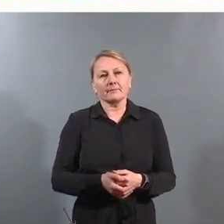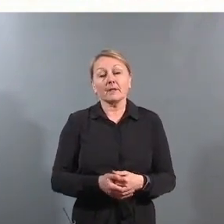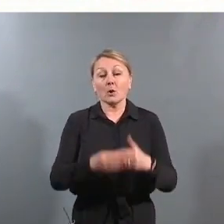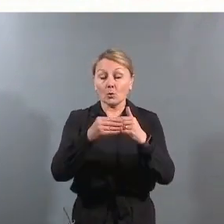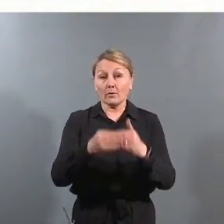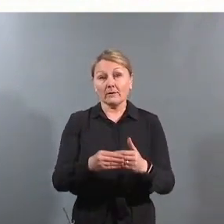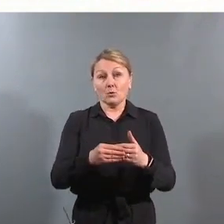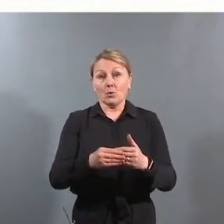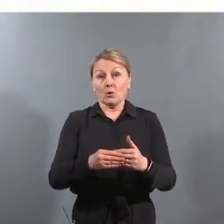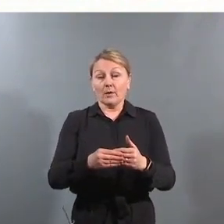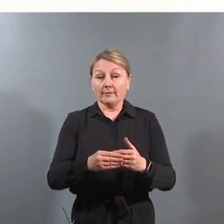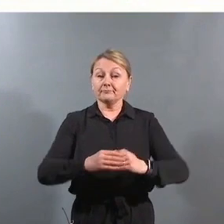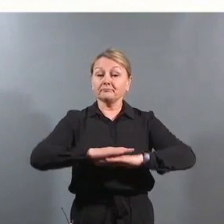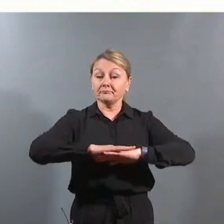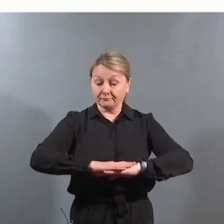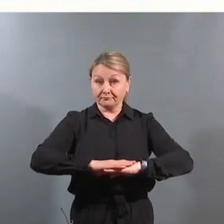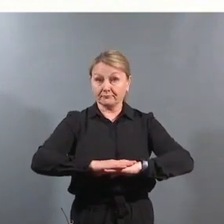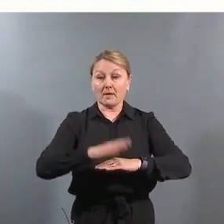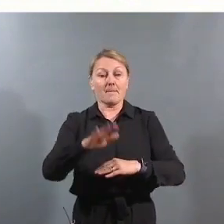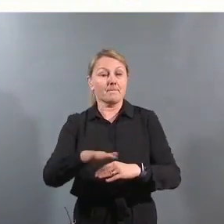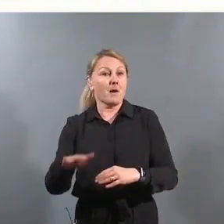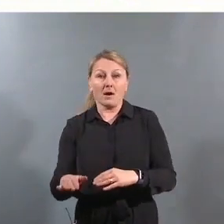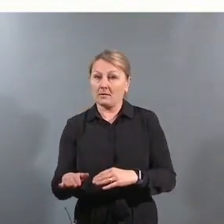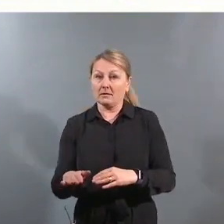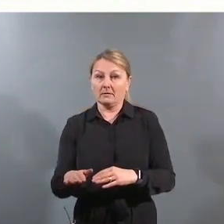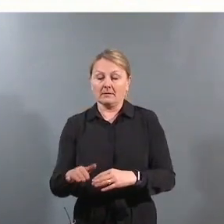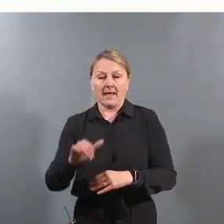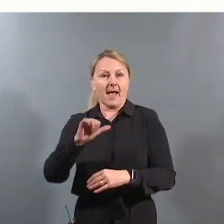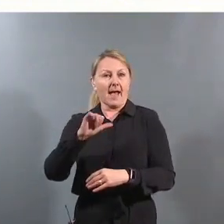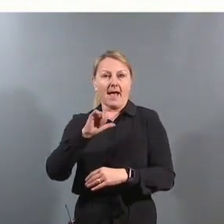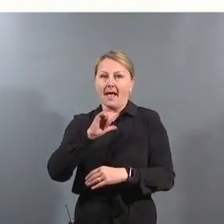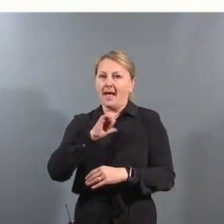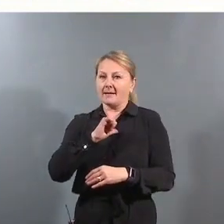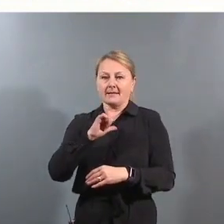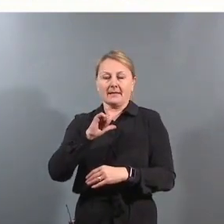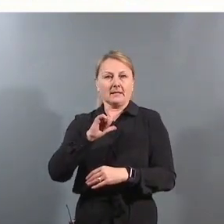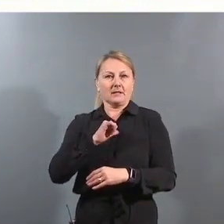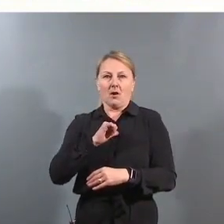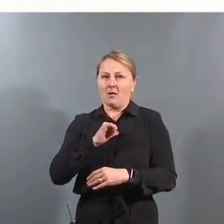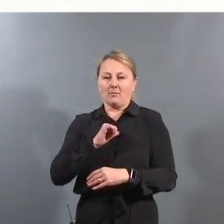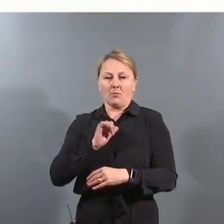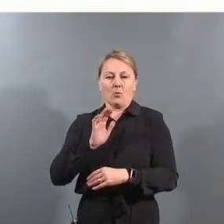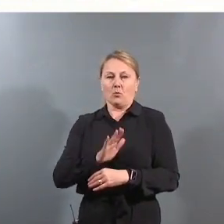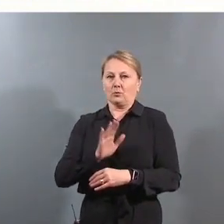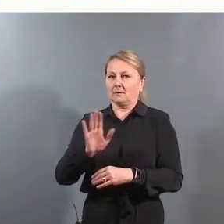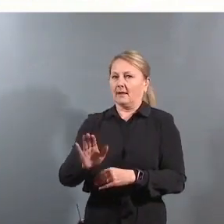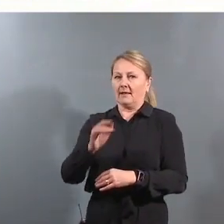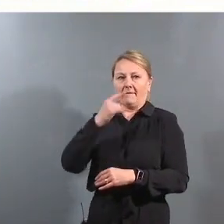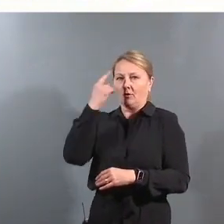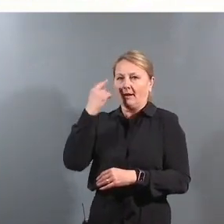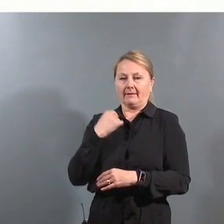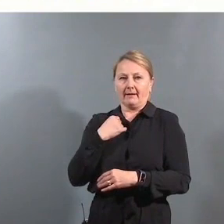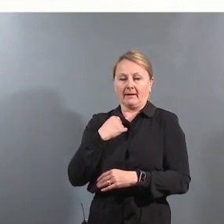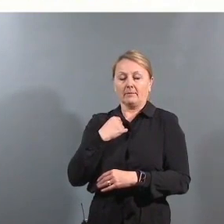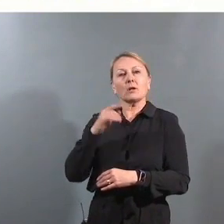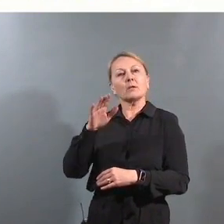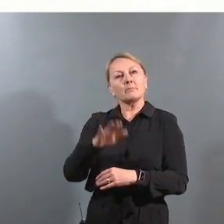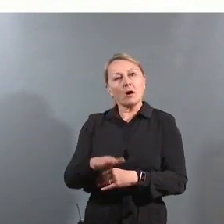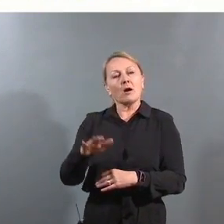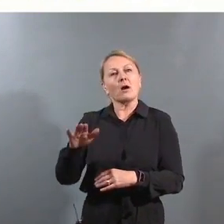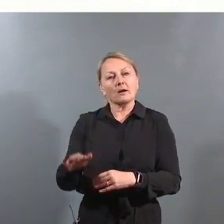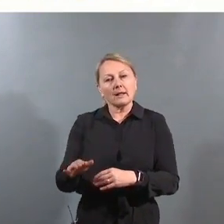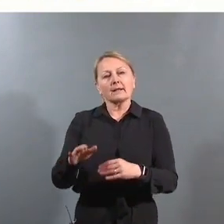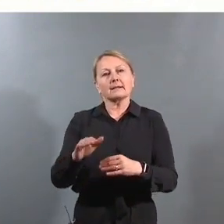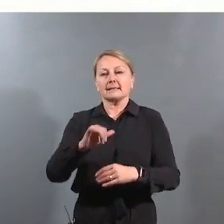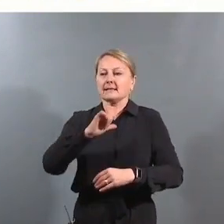Konvensjonen bygger på at barn ikke lenger er et eierskap hos sine foreldre, men at barna er